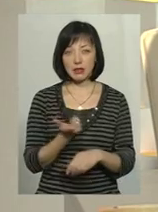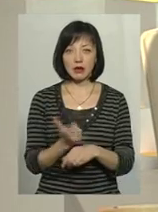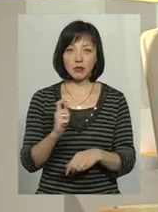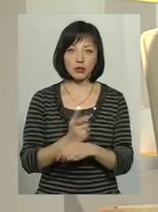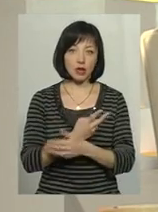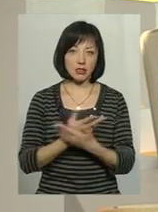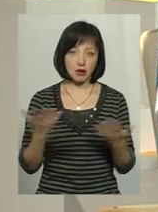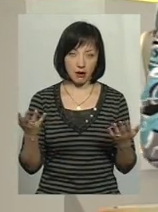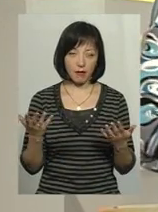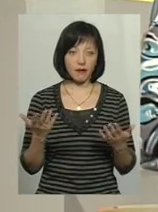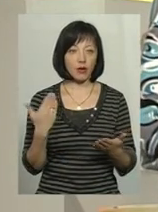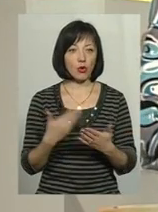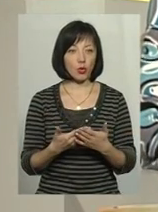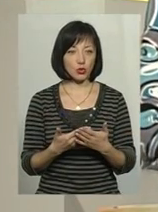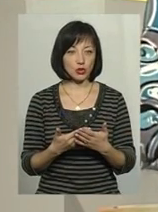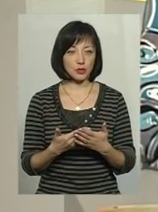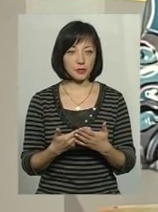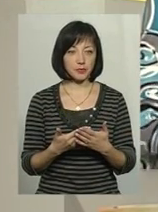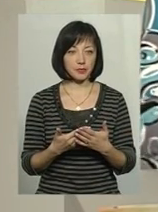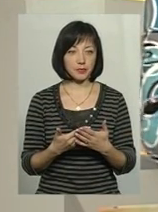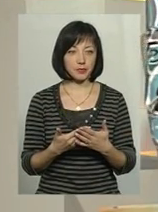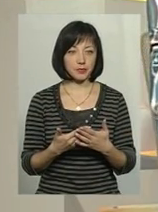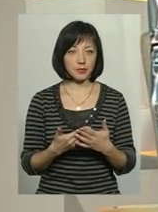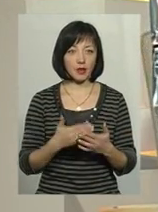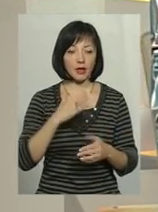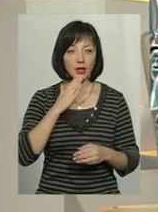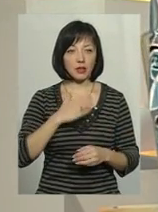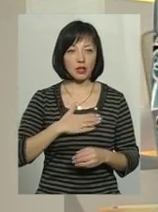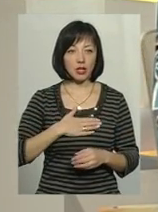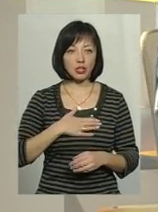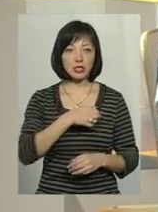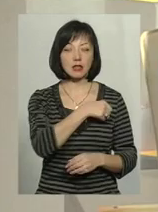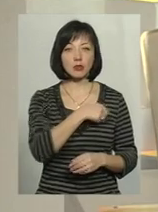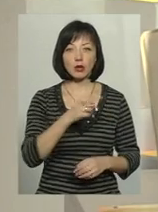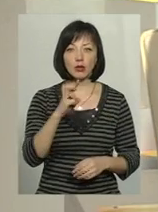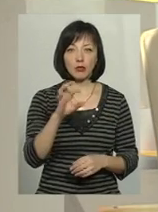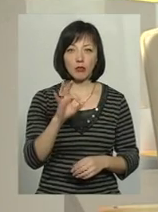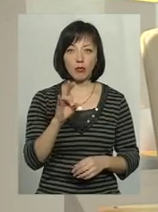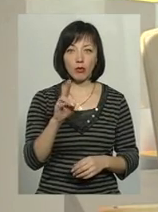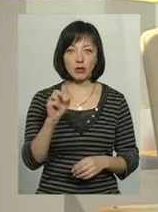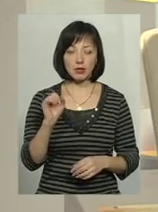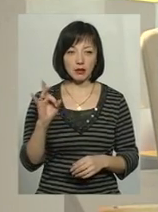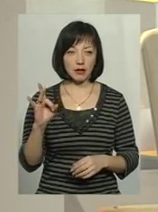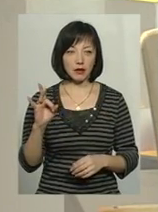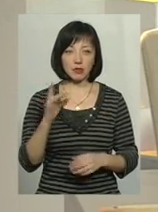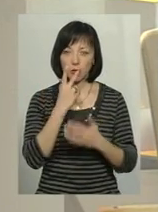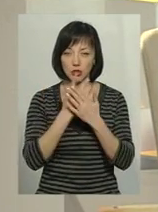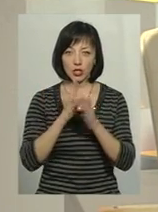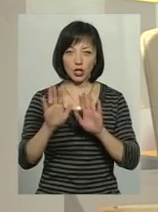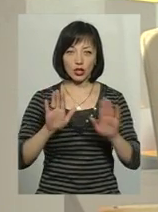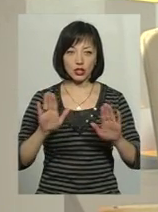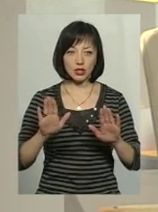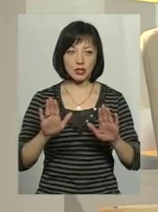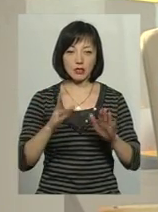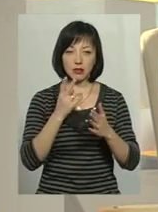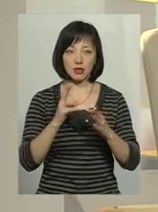яскраві, так? Отже, наш депутат Бондар. Прошу режисера показати нам,